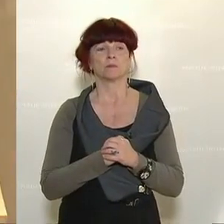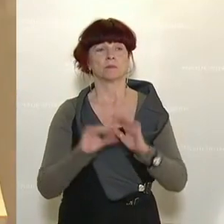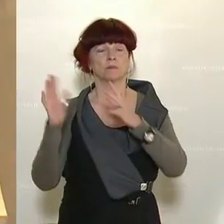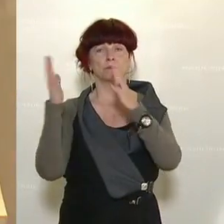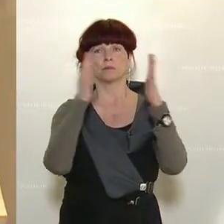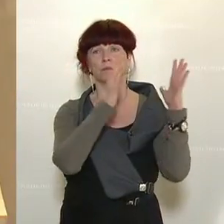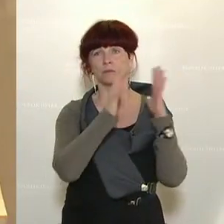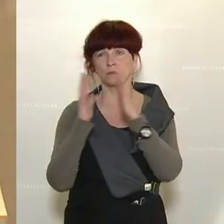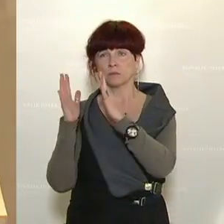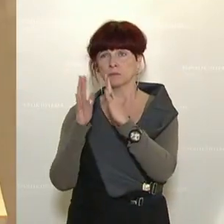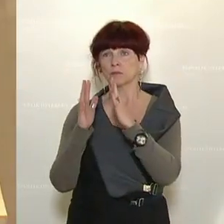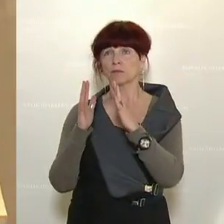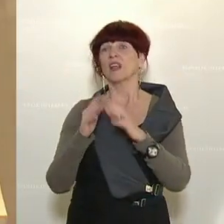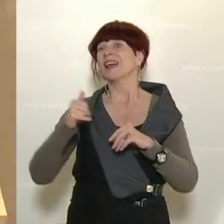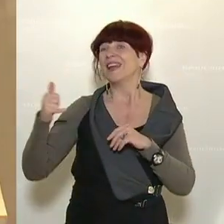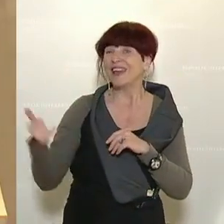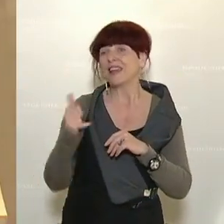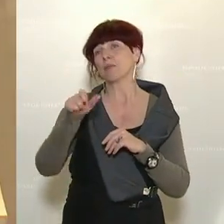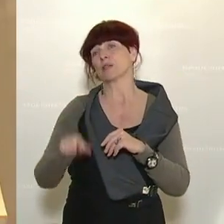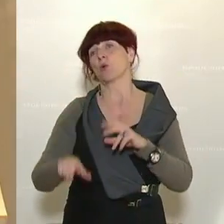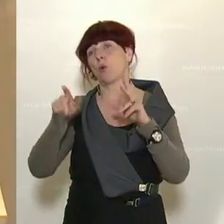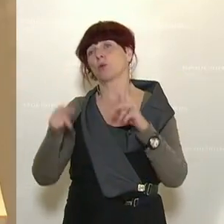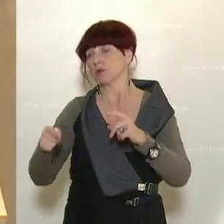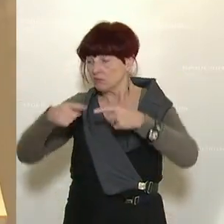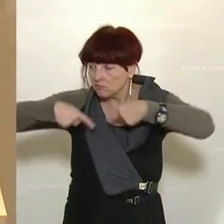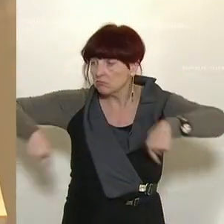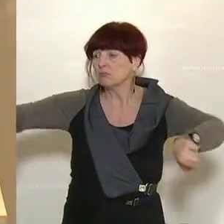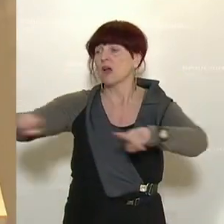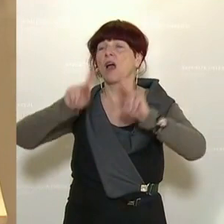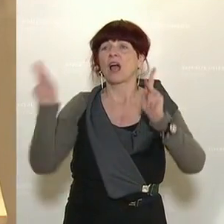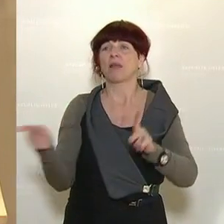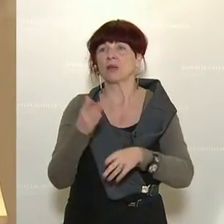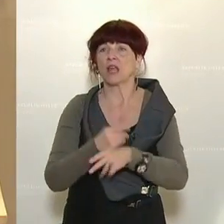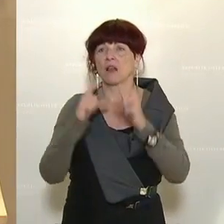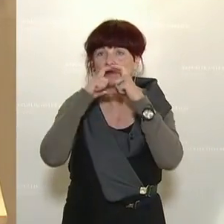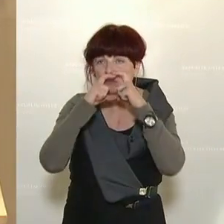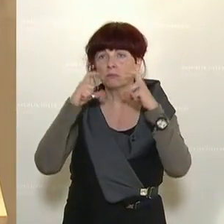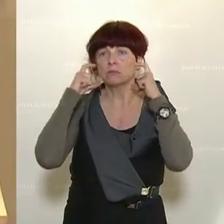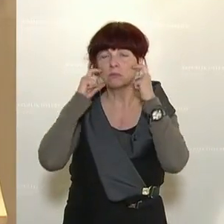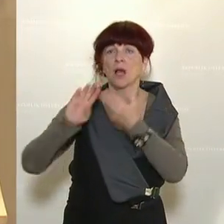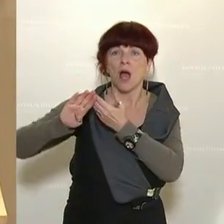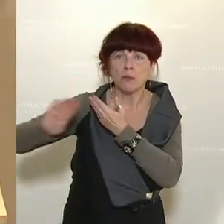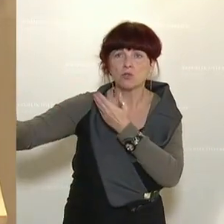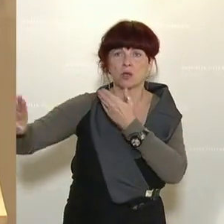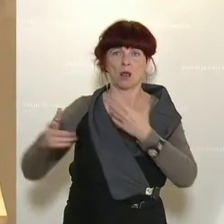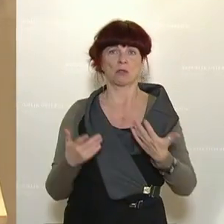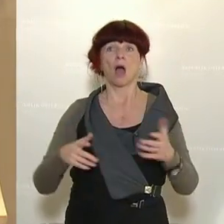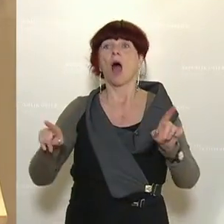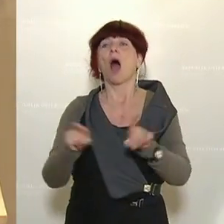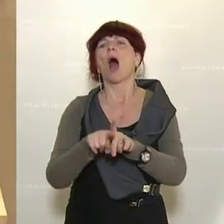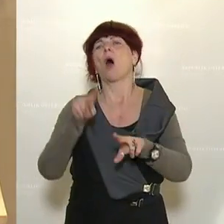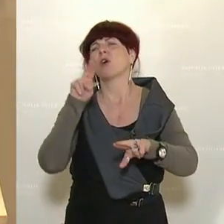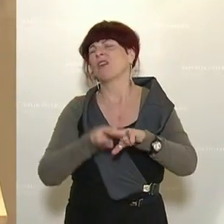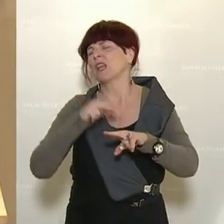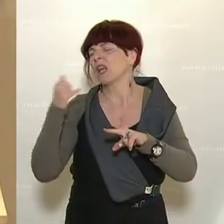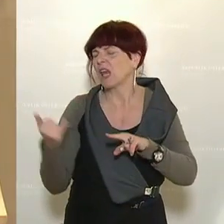Jeder und jede von uns kann etwas dazu beitragen, indem wir Mund-Nasen-Schutz tragen, Abstand halten, auch wenn es jedem von uns